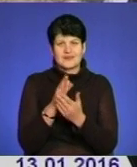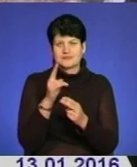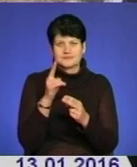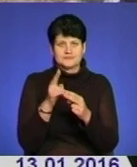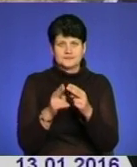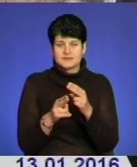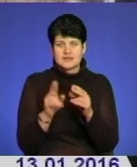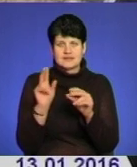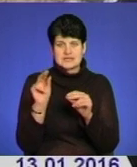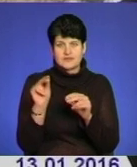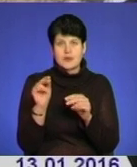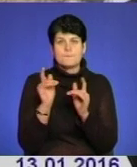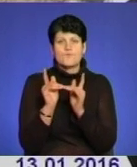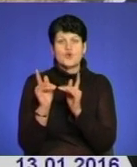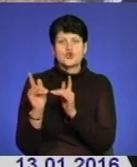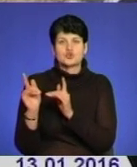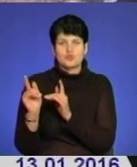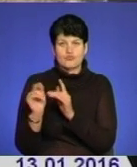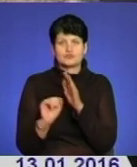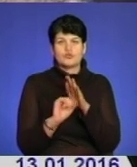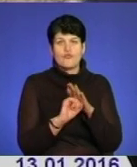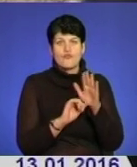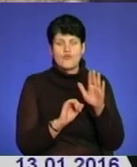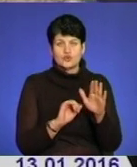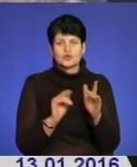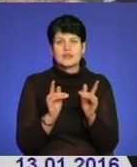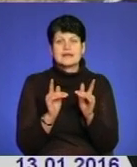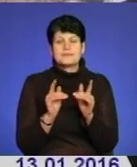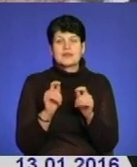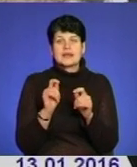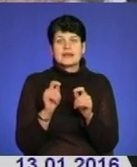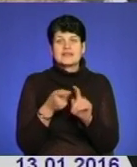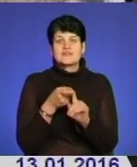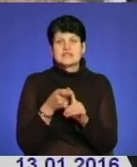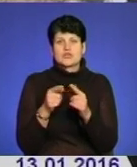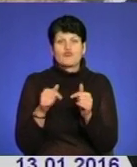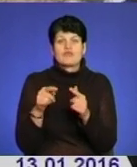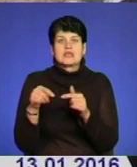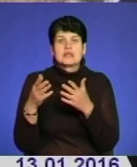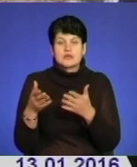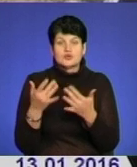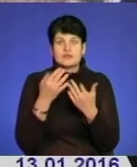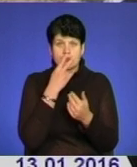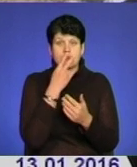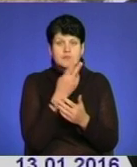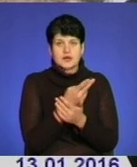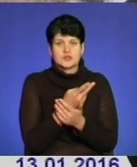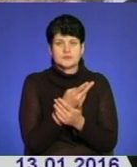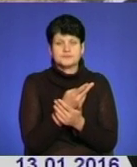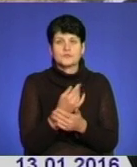цифра по ліжковому фонду інфекційного відділення, оскільки, як ви бачили, у нас